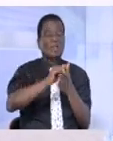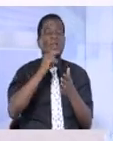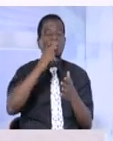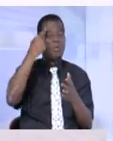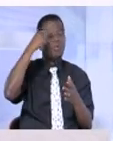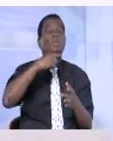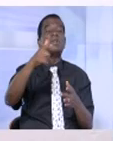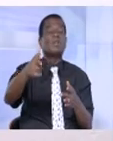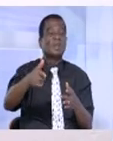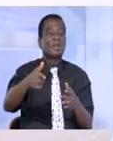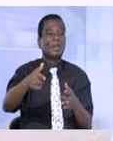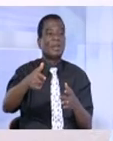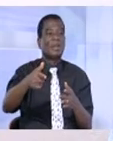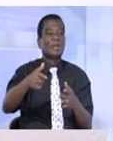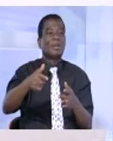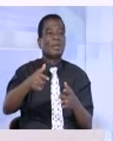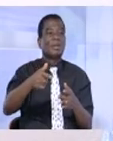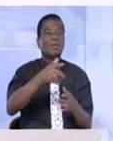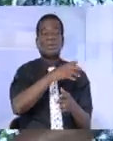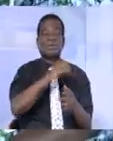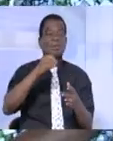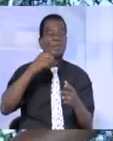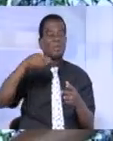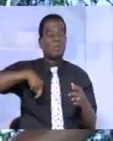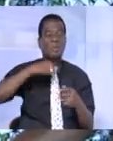Bassam tient. Il tient Bassam à son cœur.